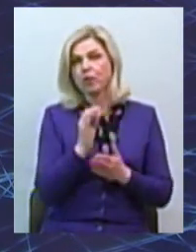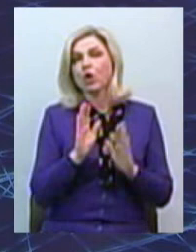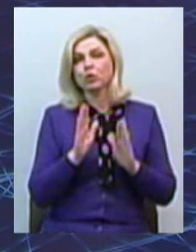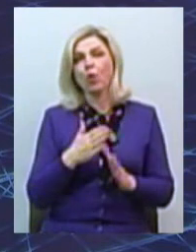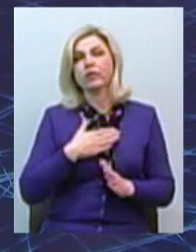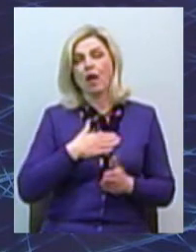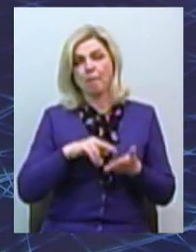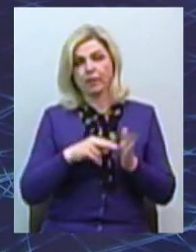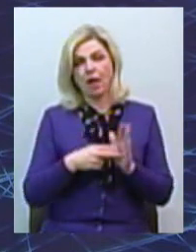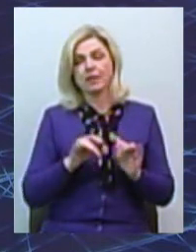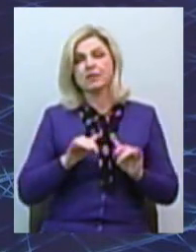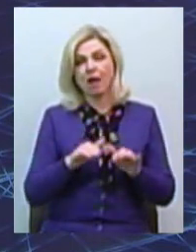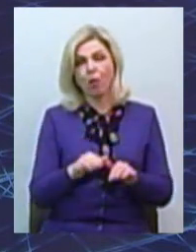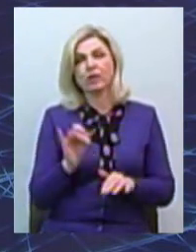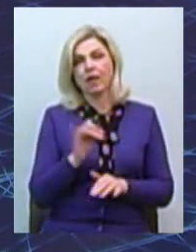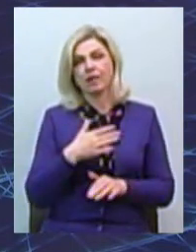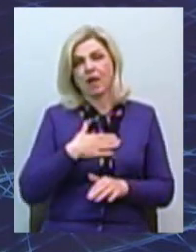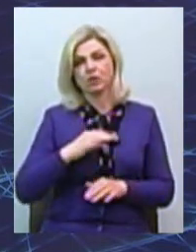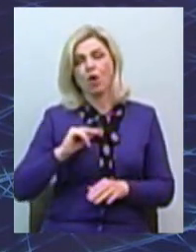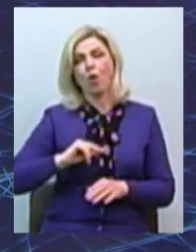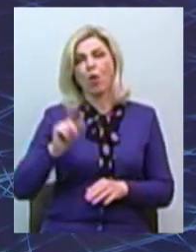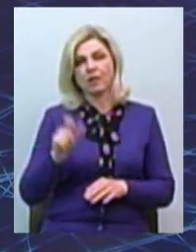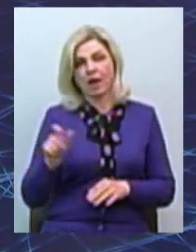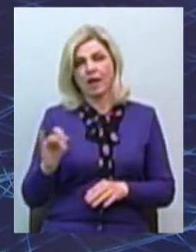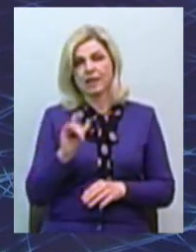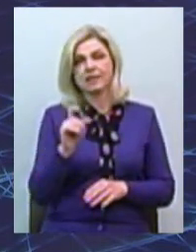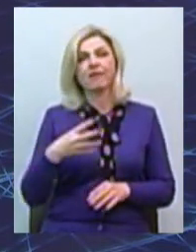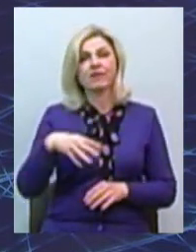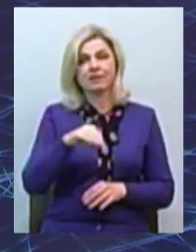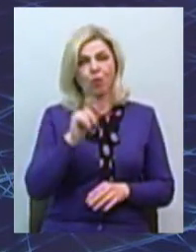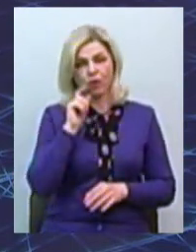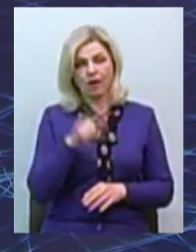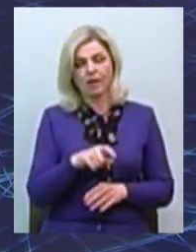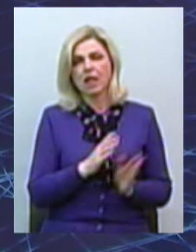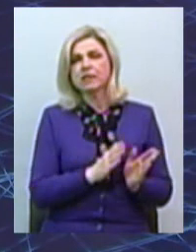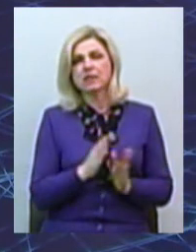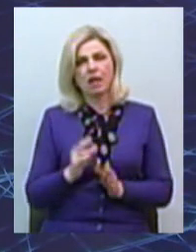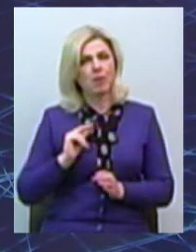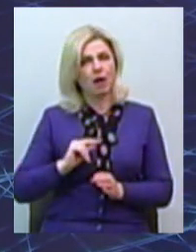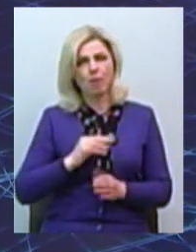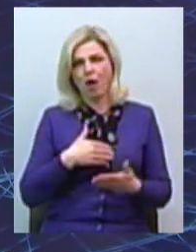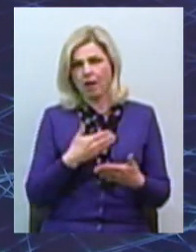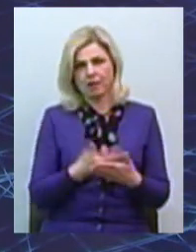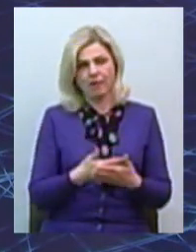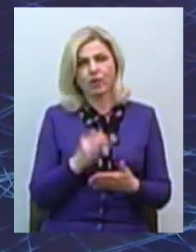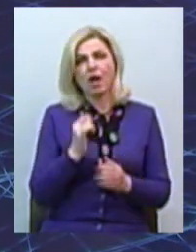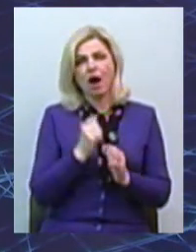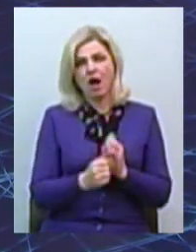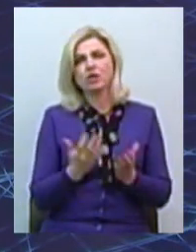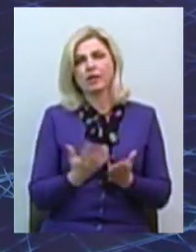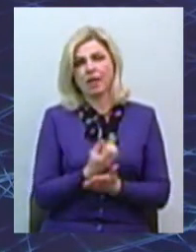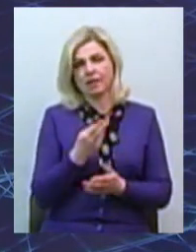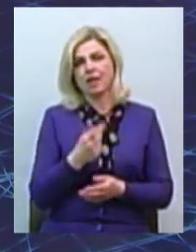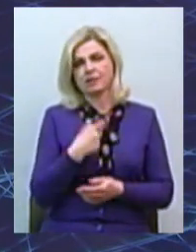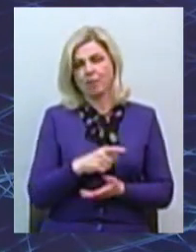заплановані заходи, але і заходи наших колег з усієї України. Зараз система працює дуже активно в цьому напрямку, і кожен знайде для себе